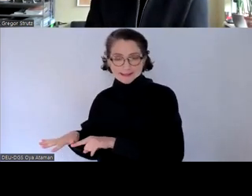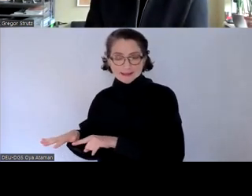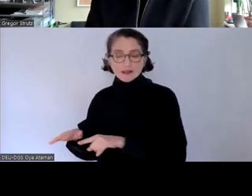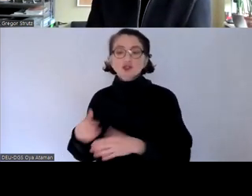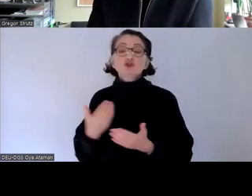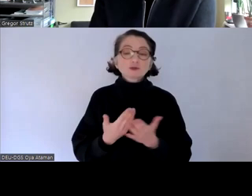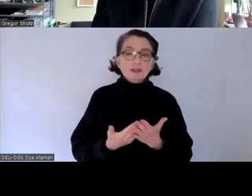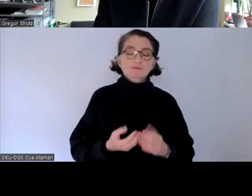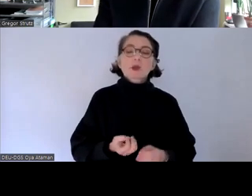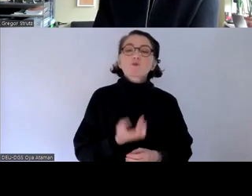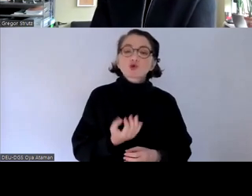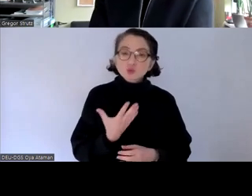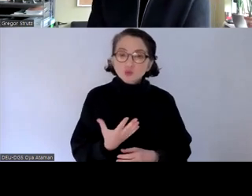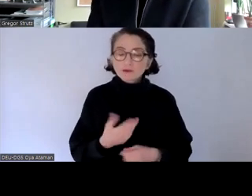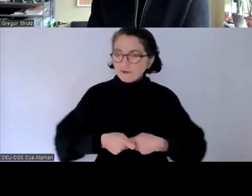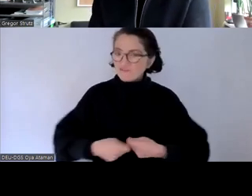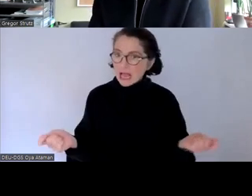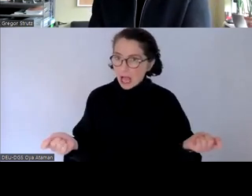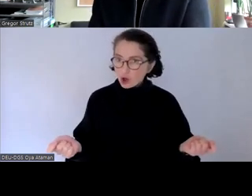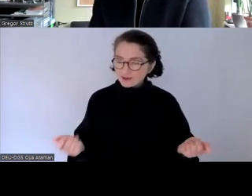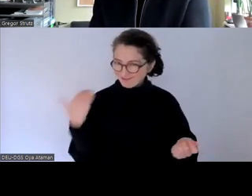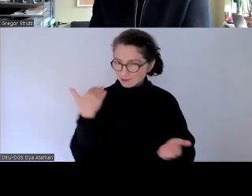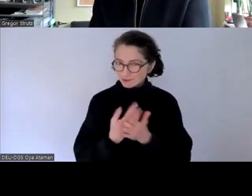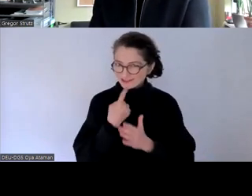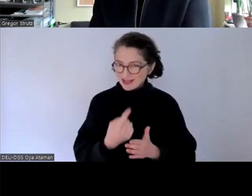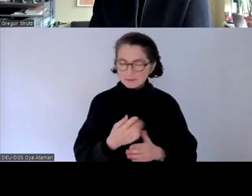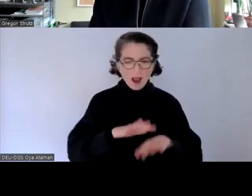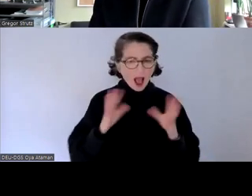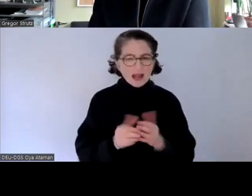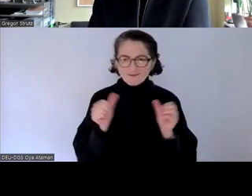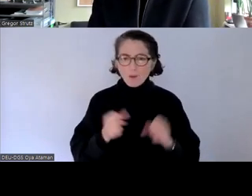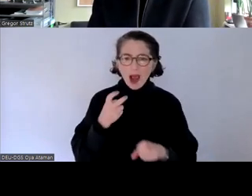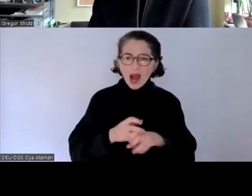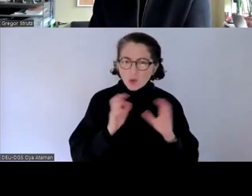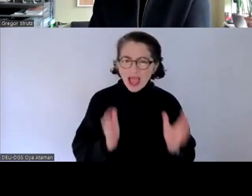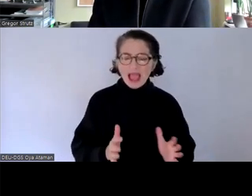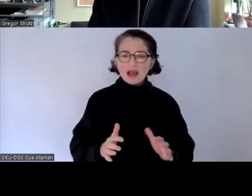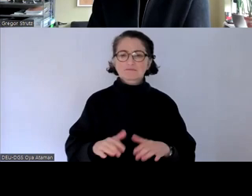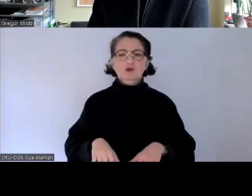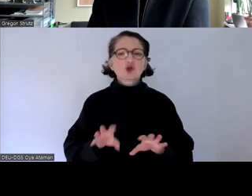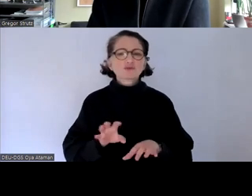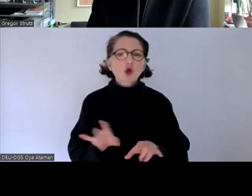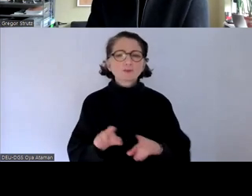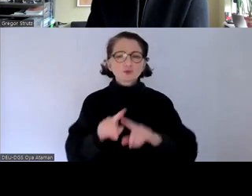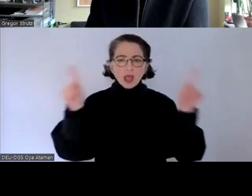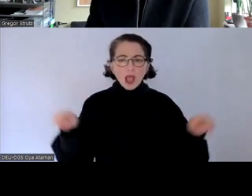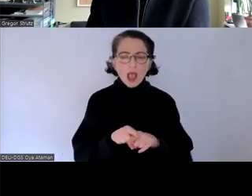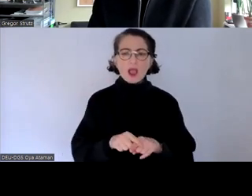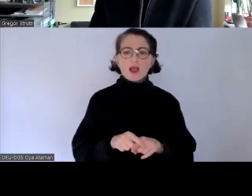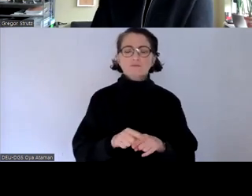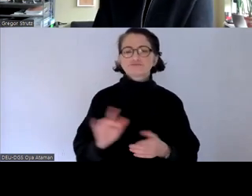produkte für die verbraucher wie eben schon benannt sämtliche formen der hardware desktop computer notebooks tablets smartphones